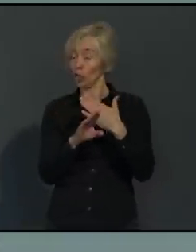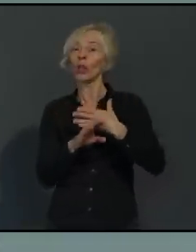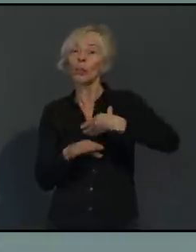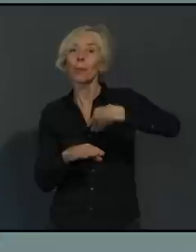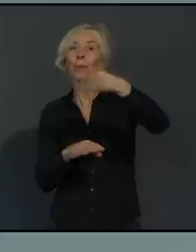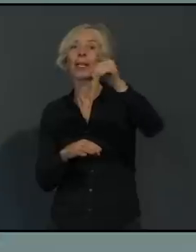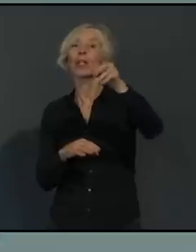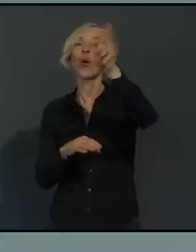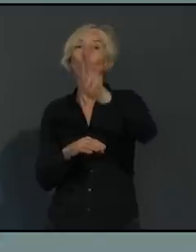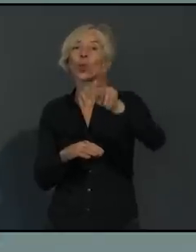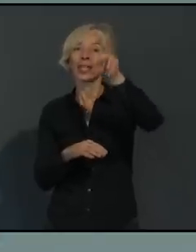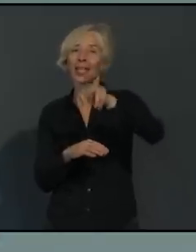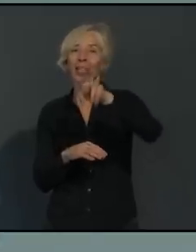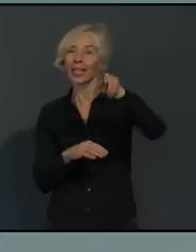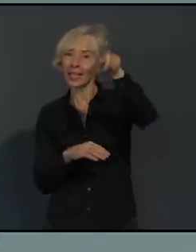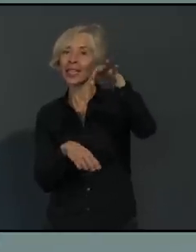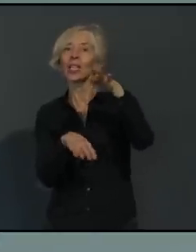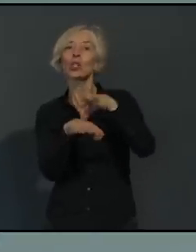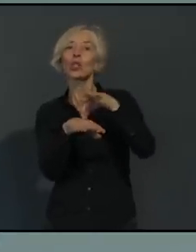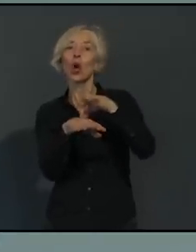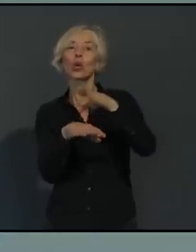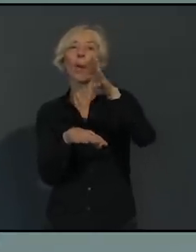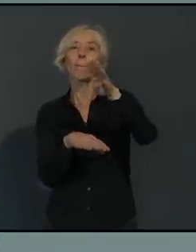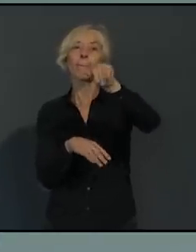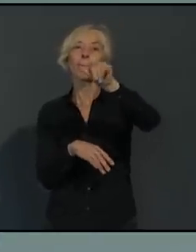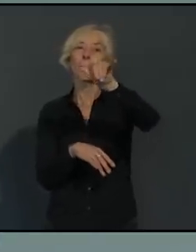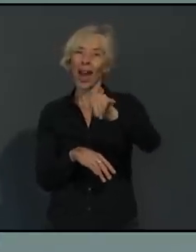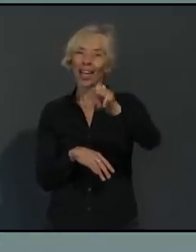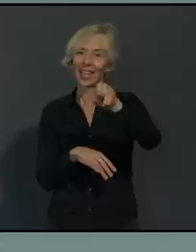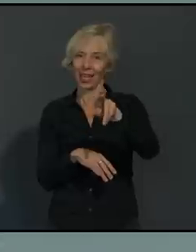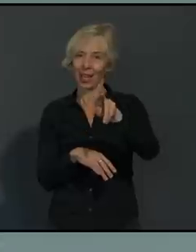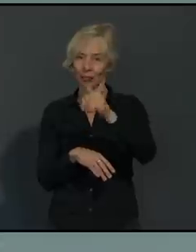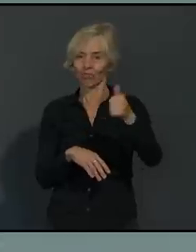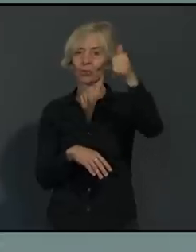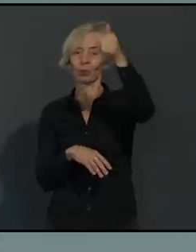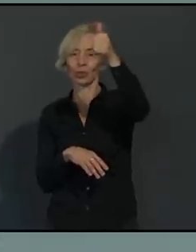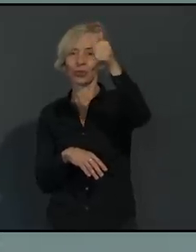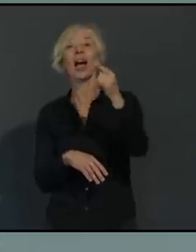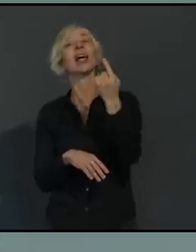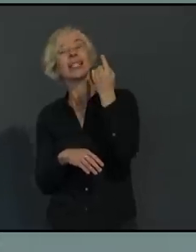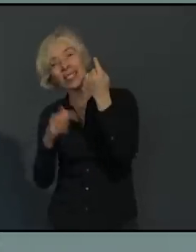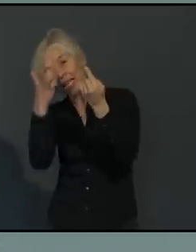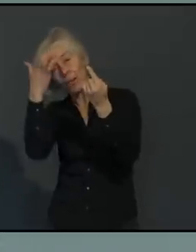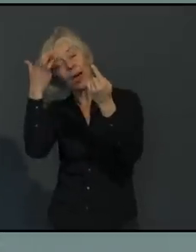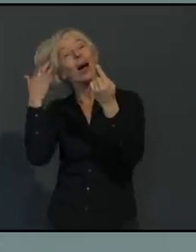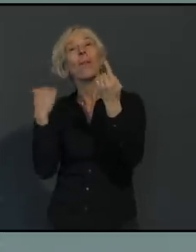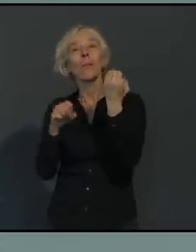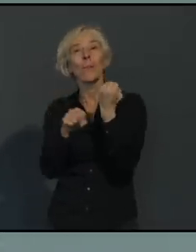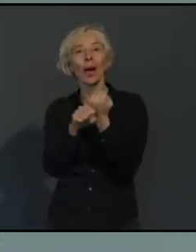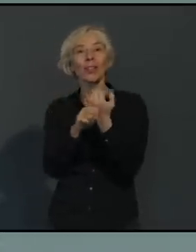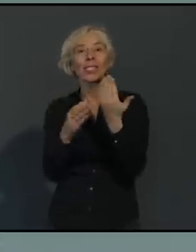wird es aber so sein, dass das Uniklinikum ab heute tagtäglich auch die Zahlen einstellen wird, wie viele